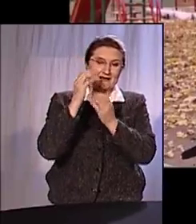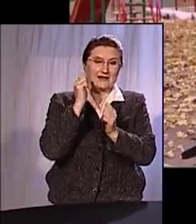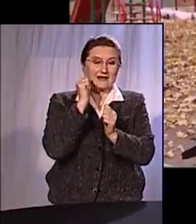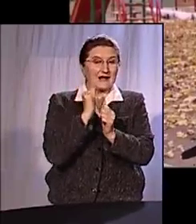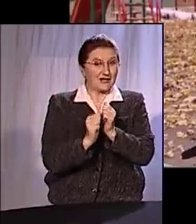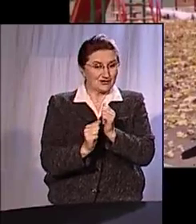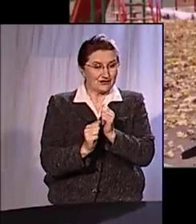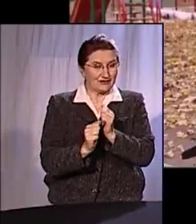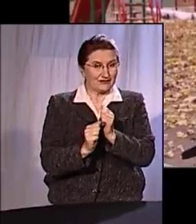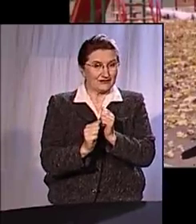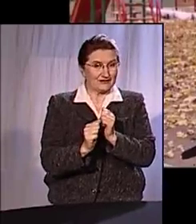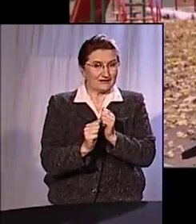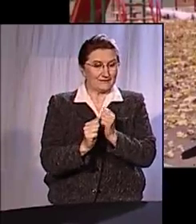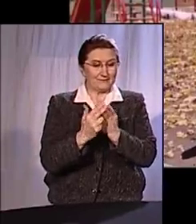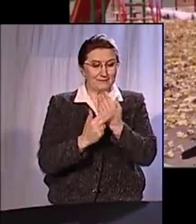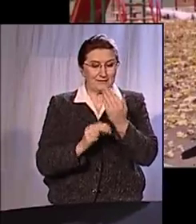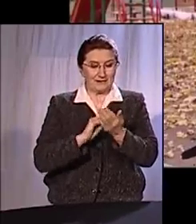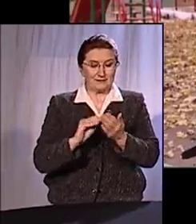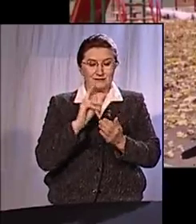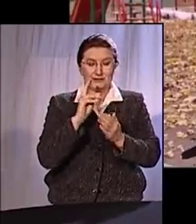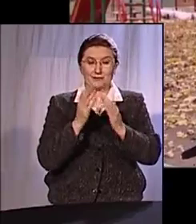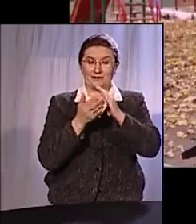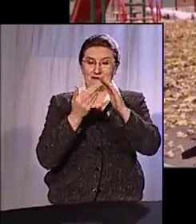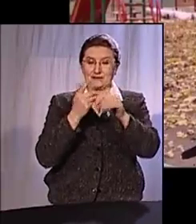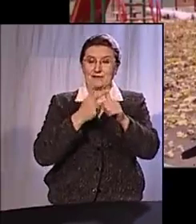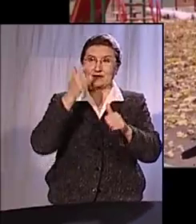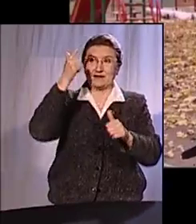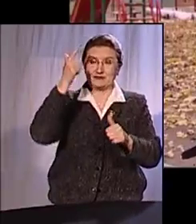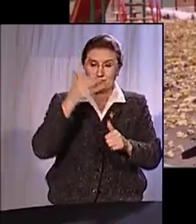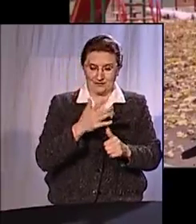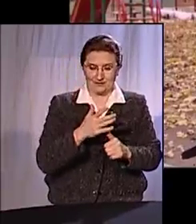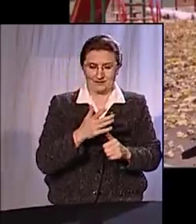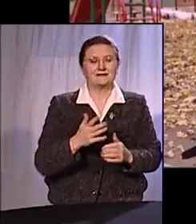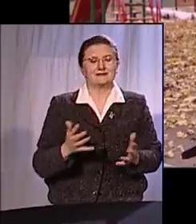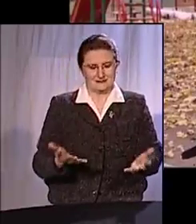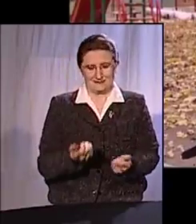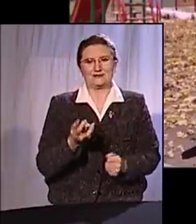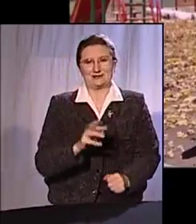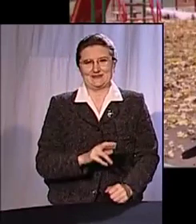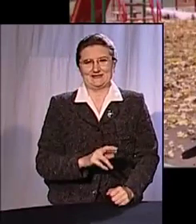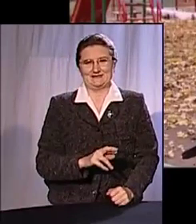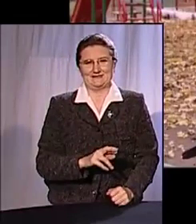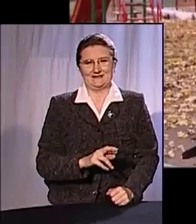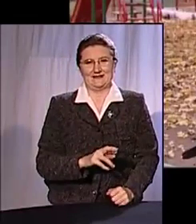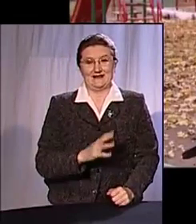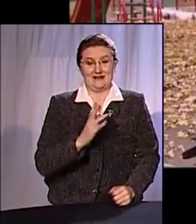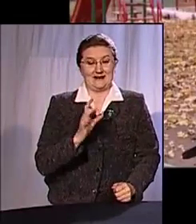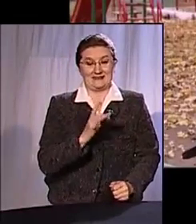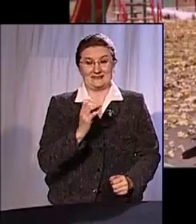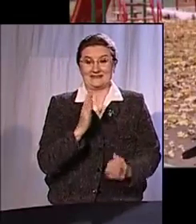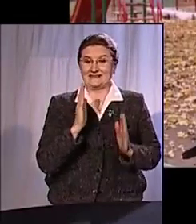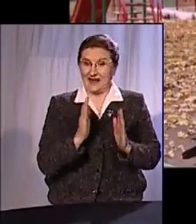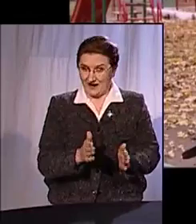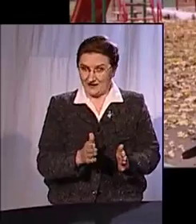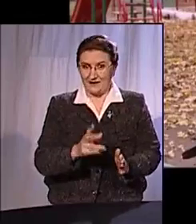каждый, в Писании написано, да? Каждый, кто призовет имя Господне, спасет нас. Так? А раз так, то